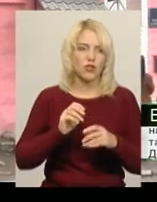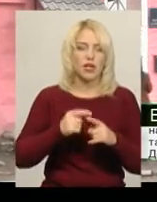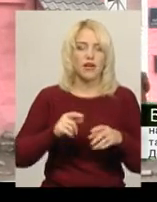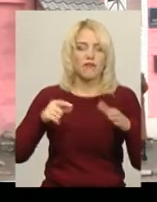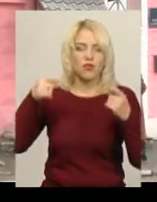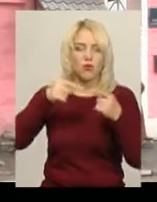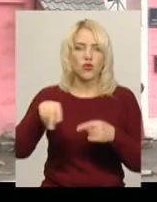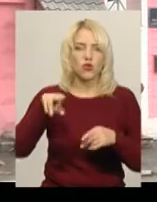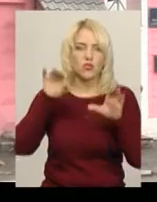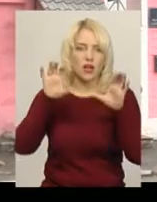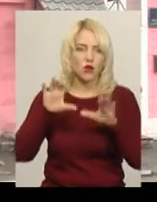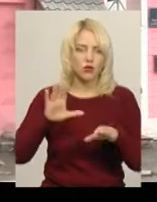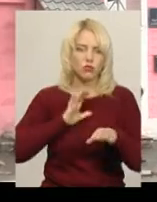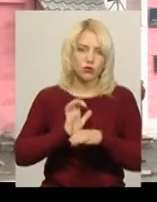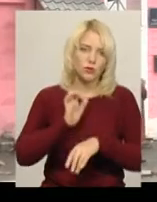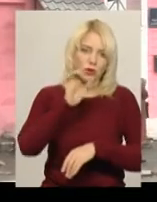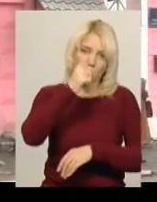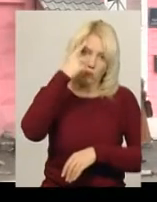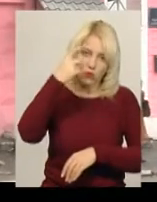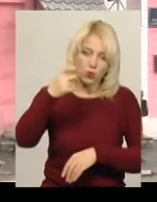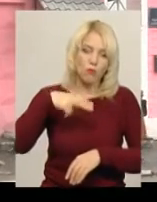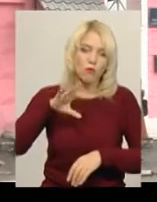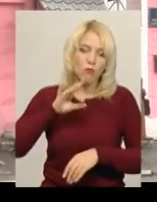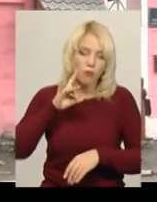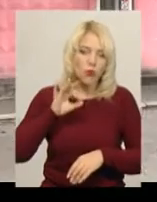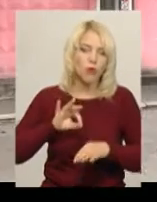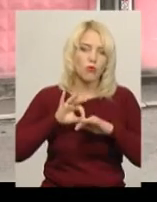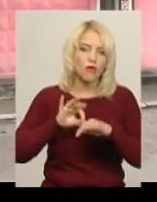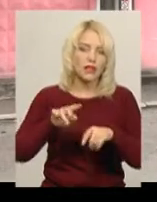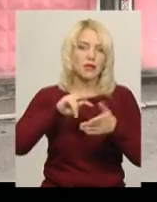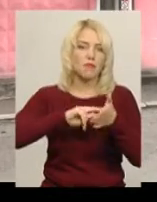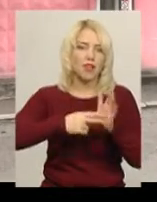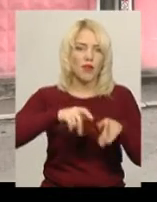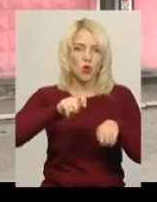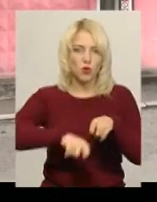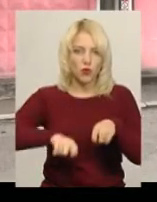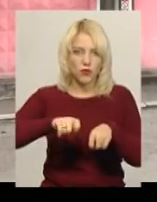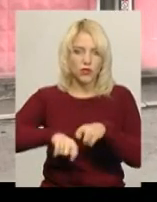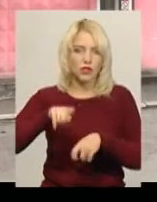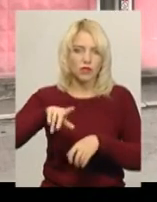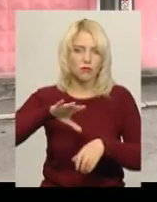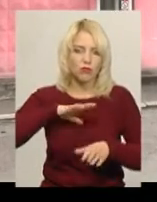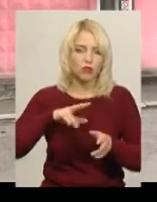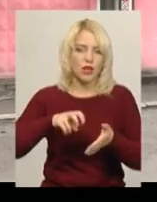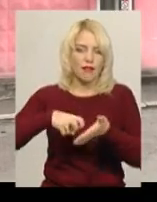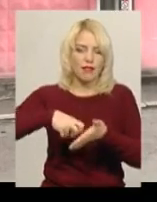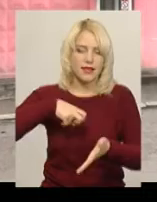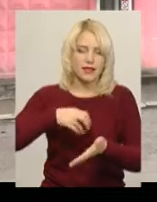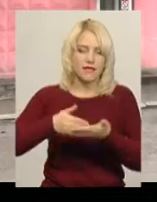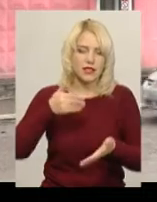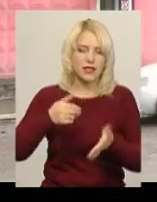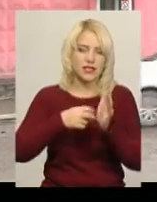закону на підприємство надіслано повідомлення про проведення планової перевірки. Ми отримали лист від підприємства 2017